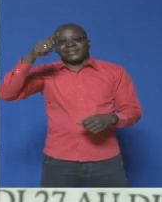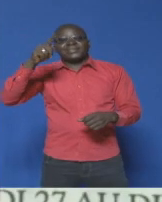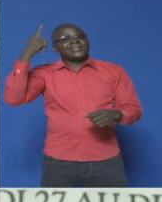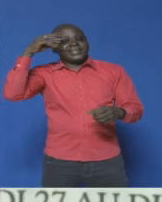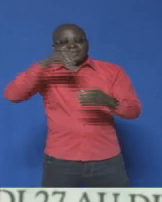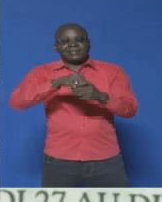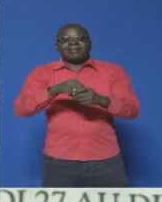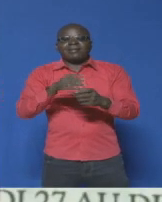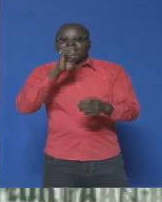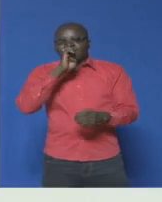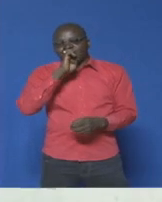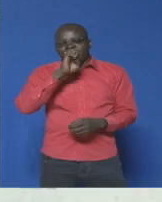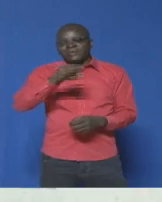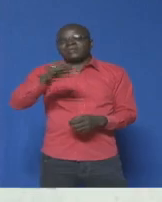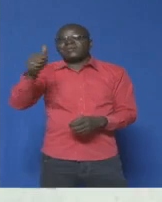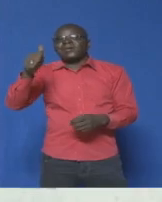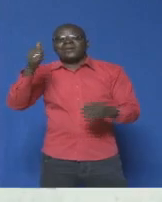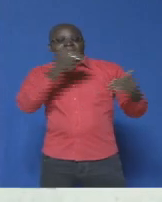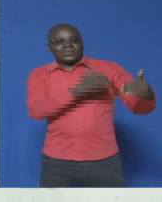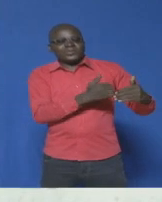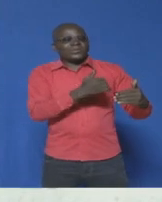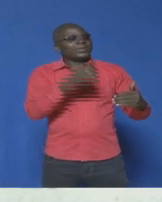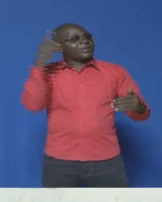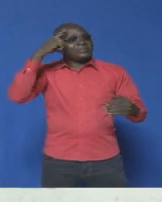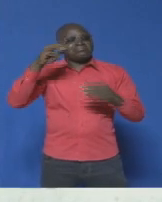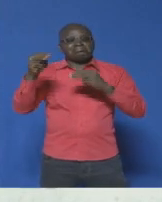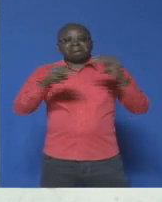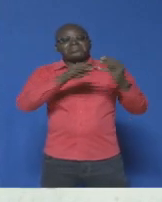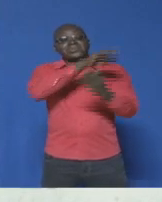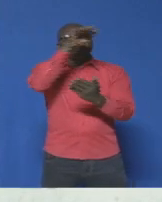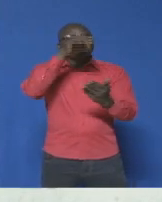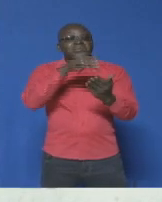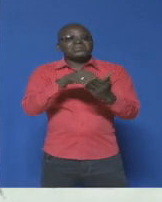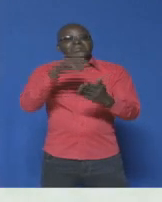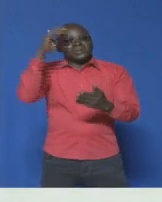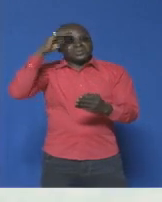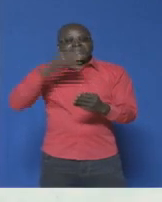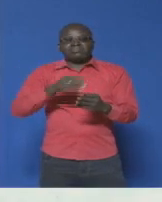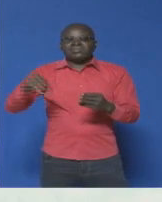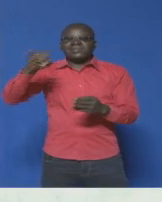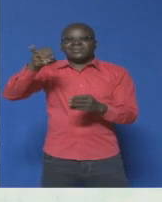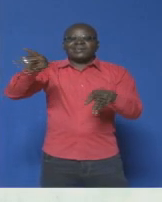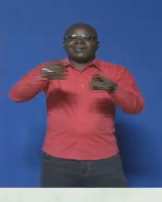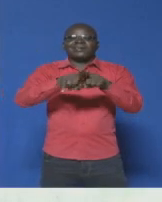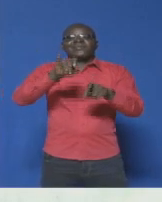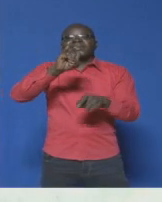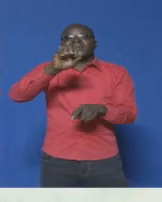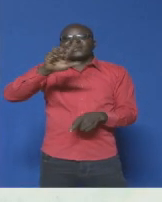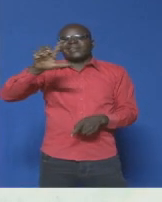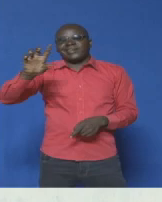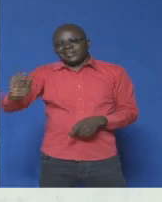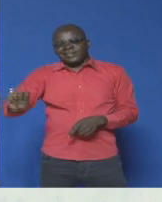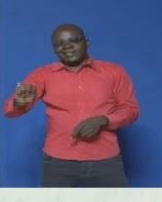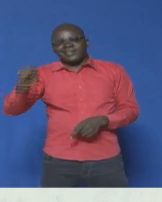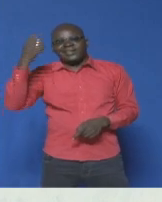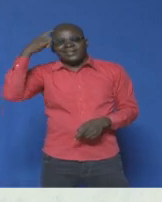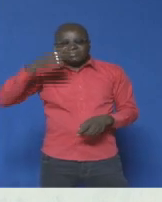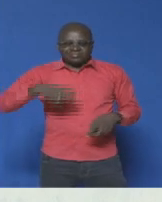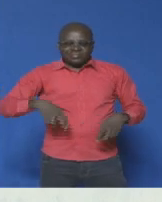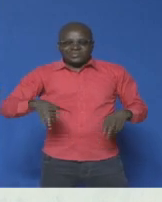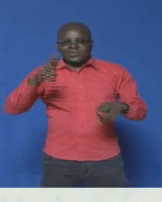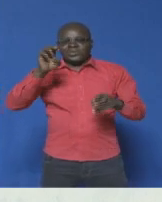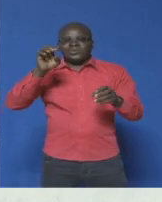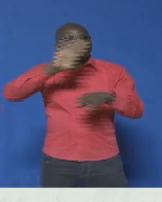côté, un immeuble suspendu au milieu de l'eau, comme une île, et un canal d'évacuation, totalement